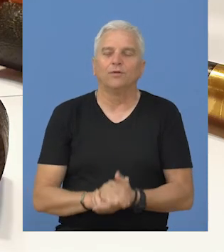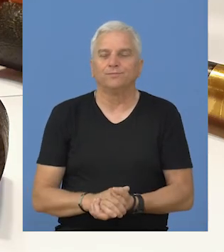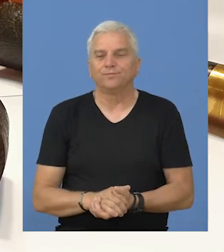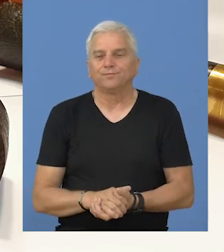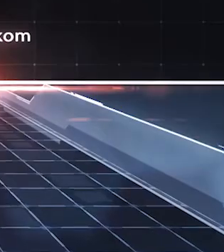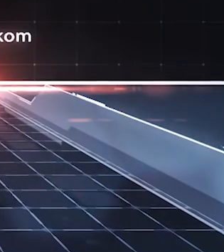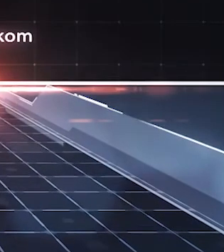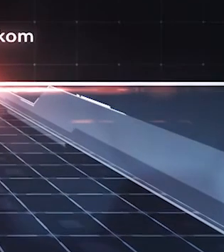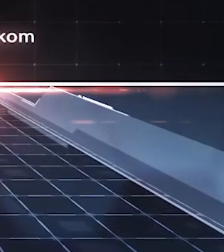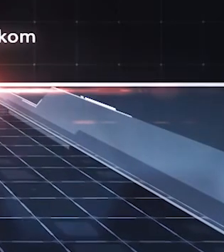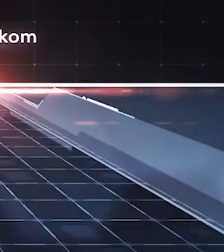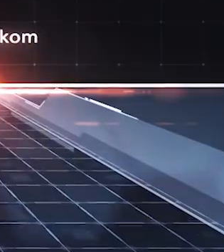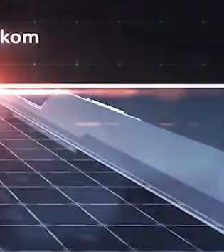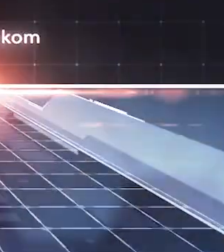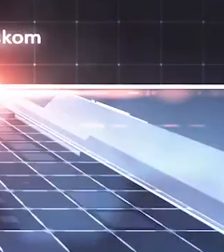ugao.